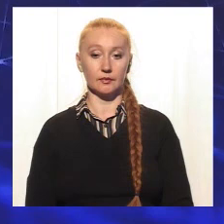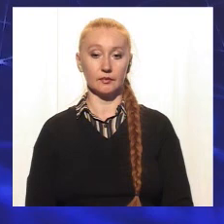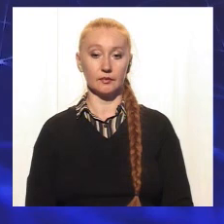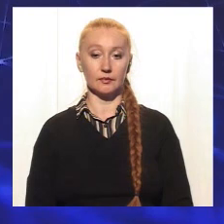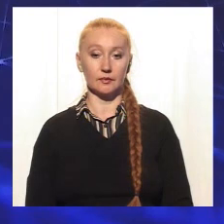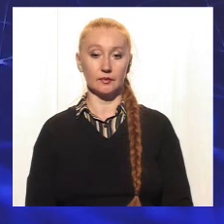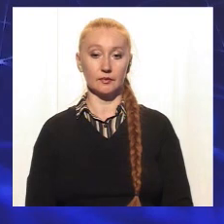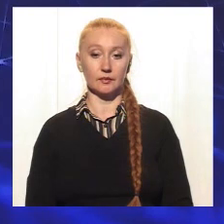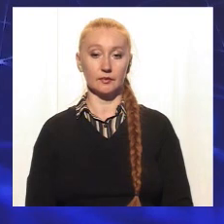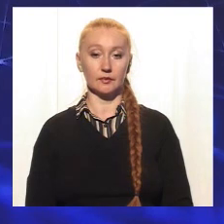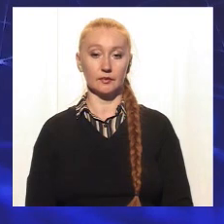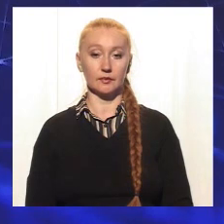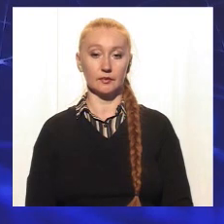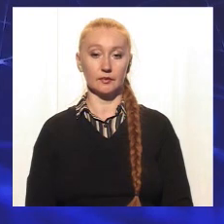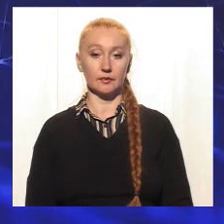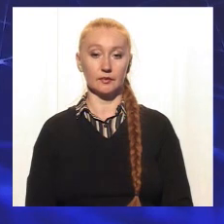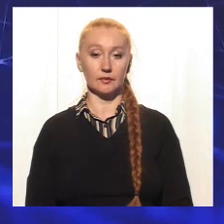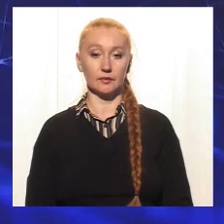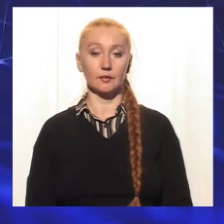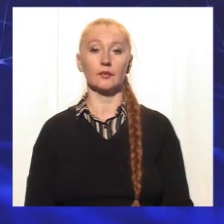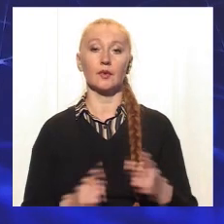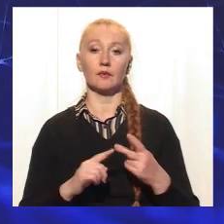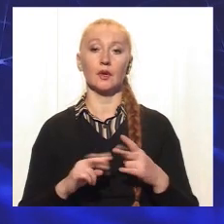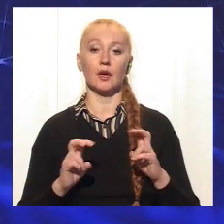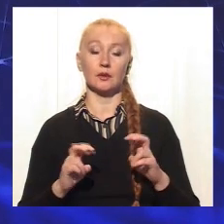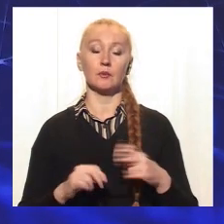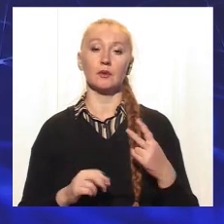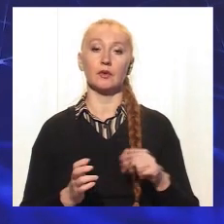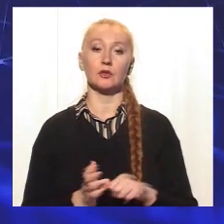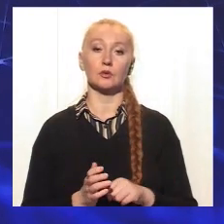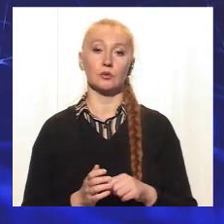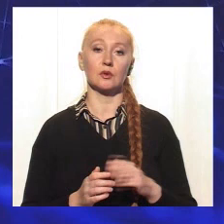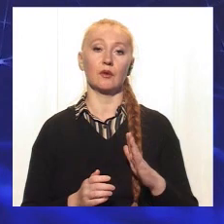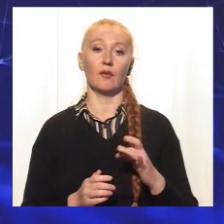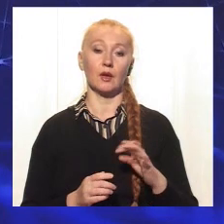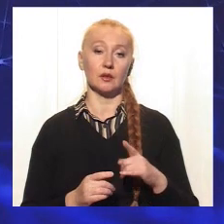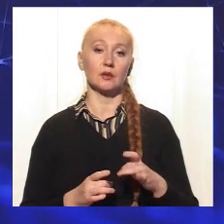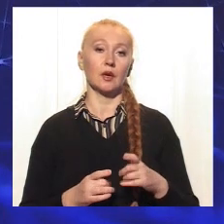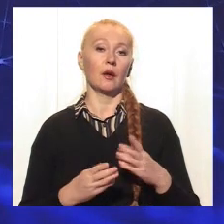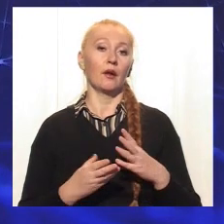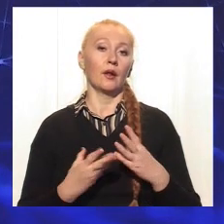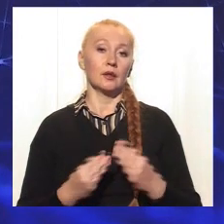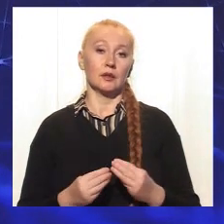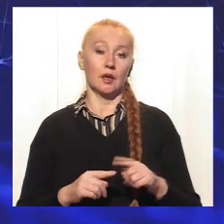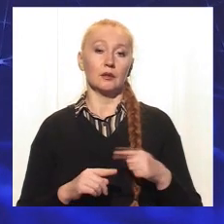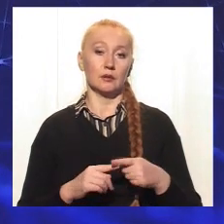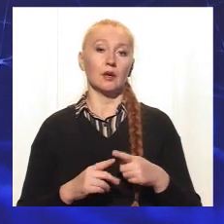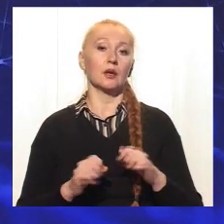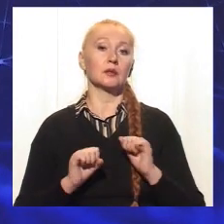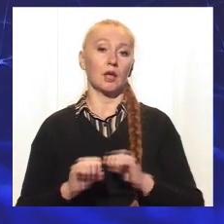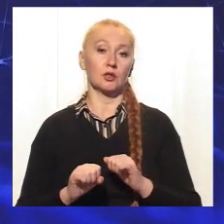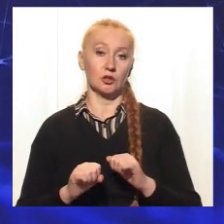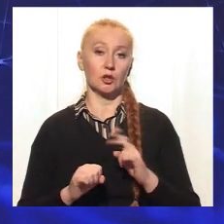А ми продовжуємо. Далі поговоримо про наступне. 26 вересня у світі відзначають день контрацепції.